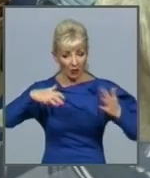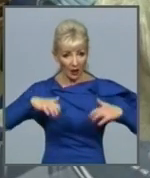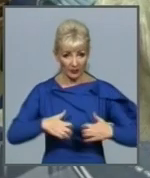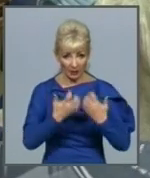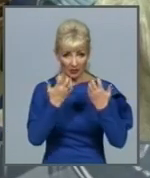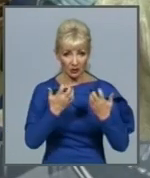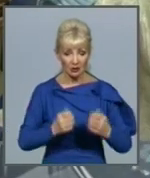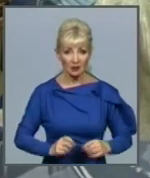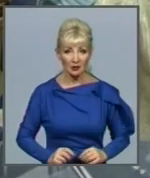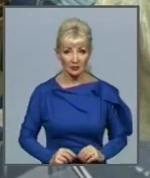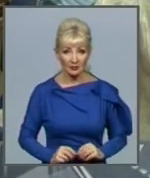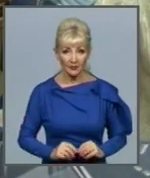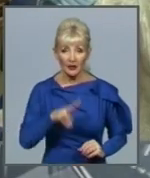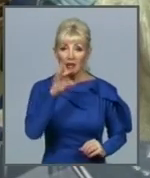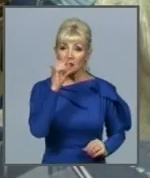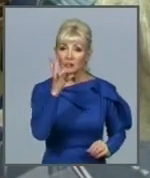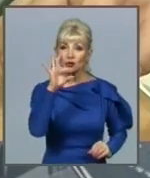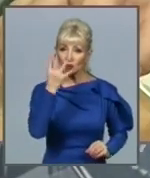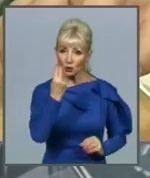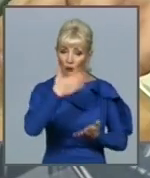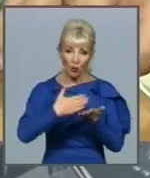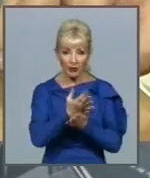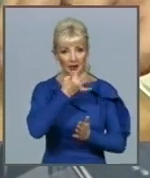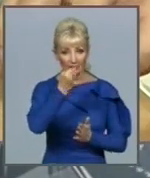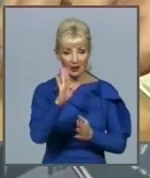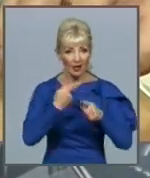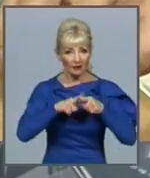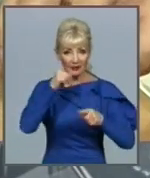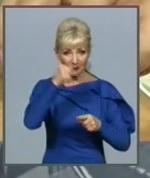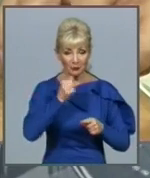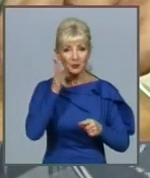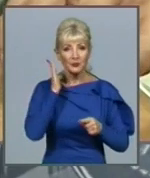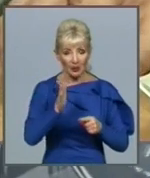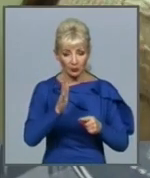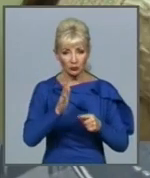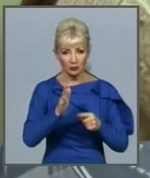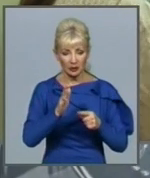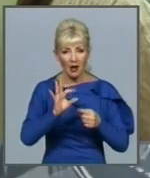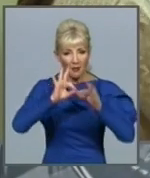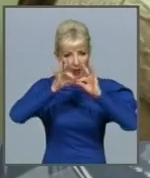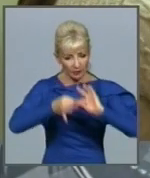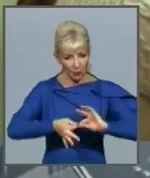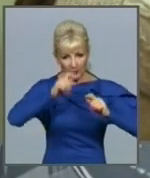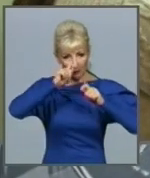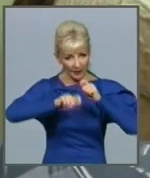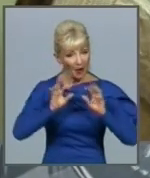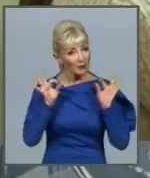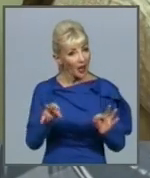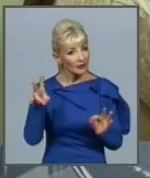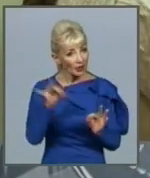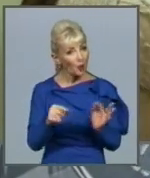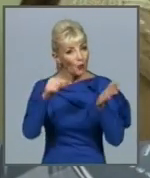У Мінсоцполітики повідомили, що в цьому році будуть ретельно перевіряти, чи правильно вказали доходи одержувачі субсидії.